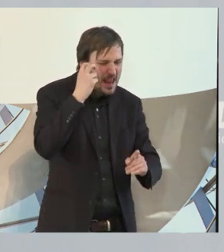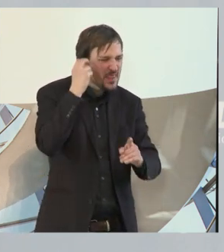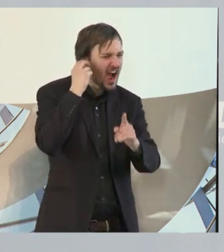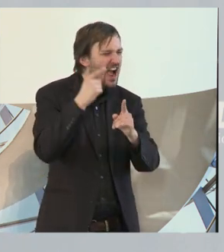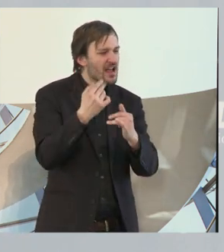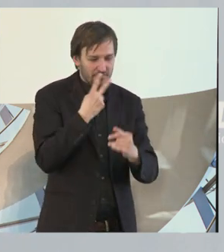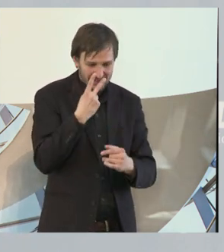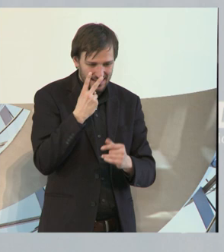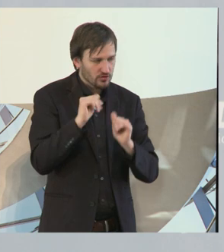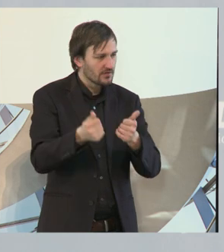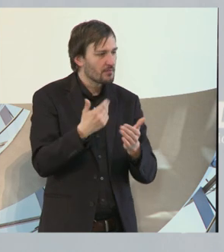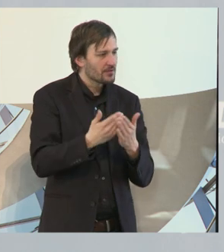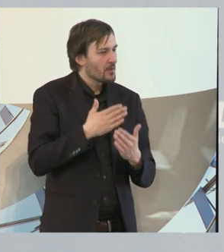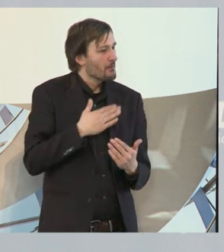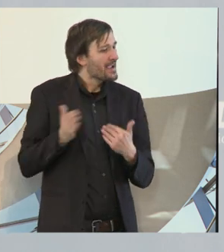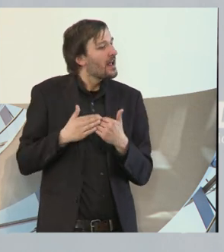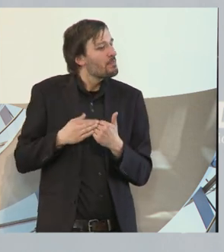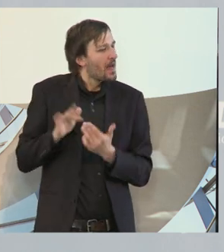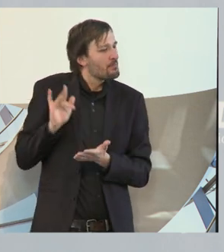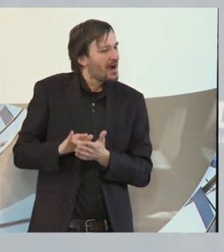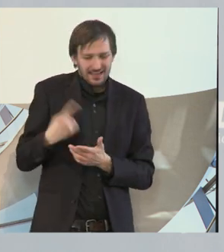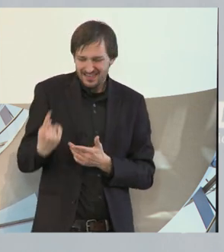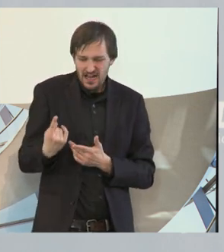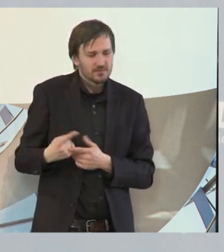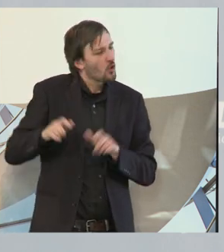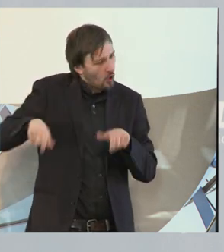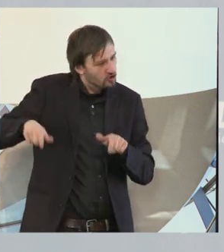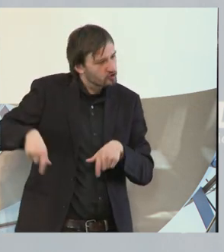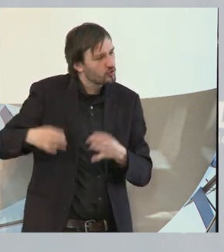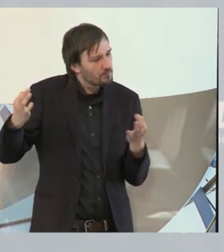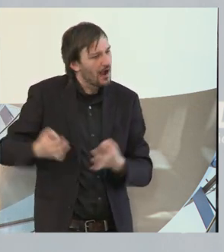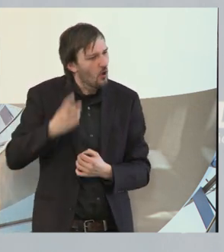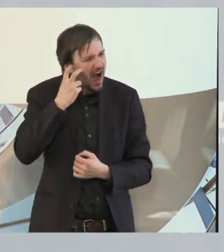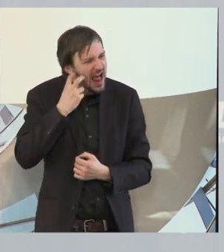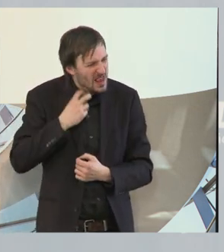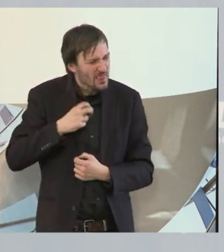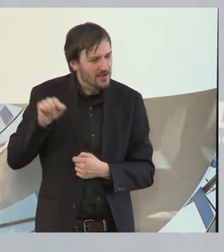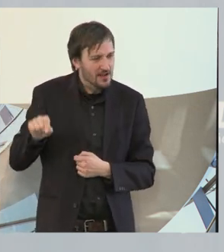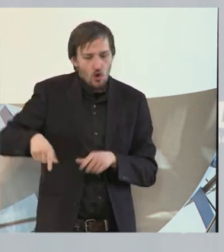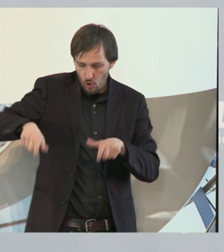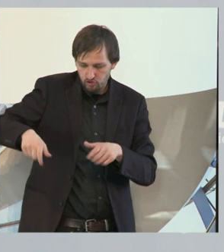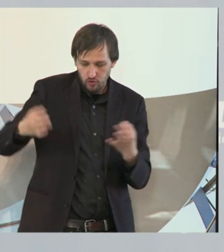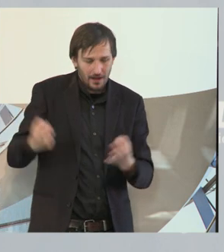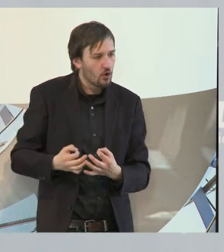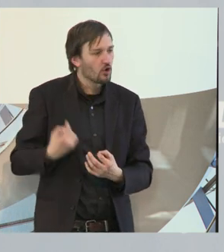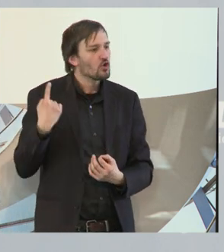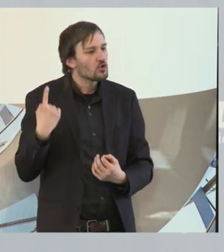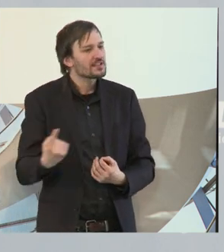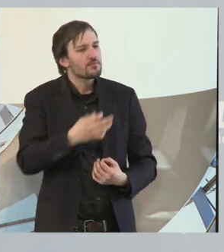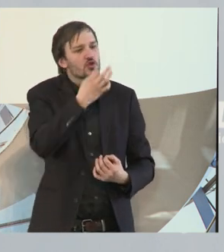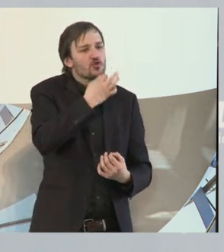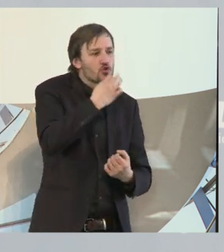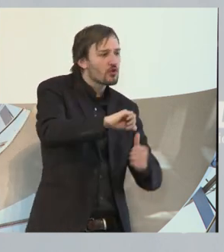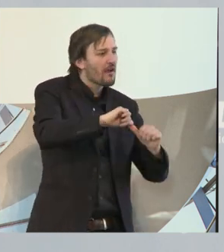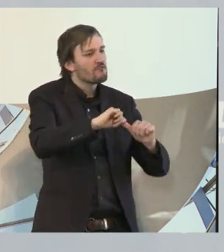Nachbarin, die ist auch auf den Rollstuhl angewiesen. Und die kann natürlich, solange sie einigermaßen jung